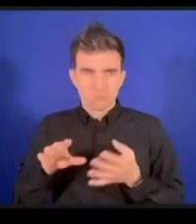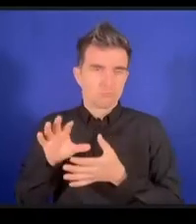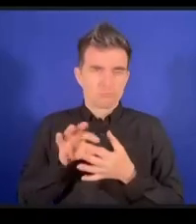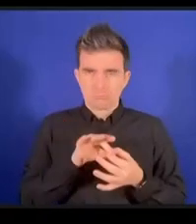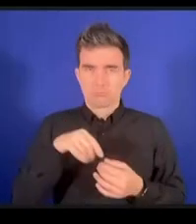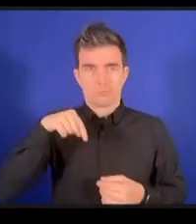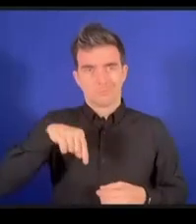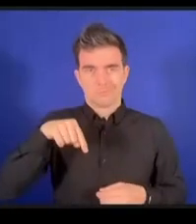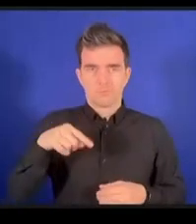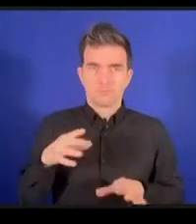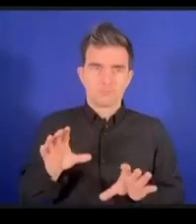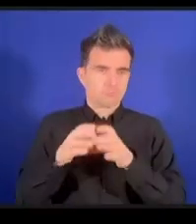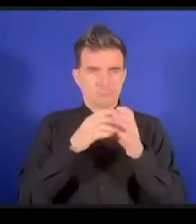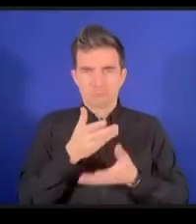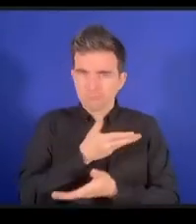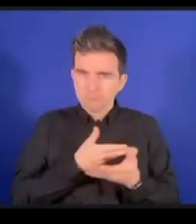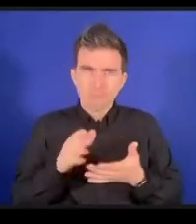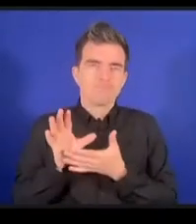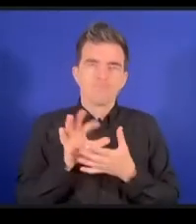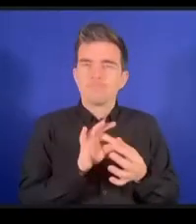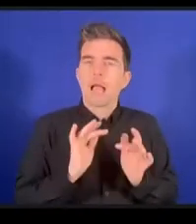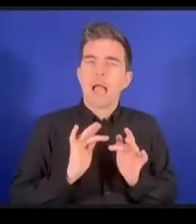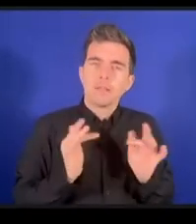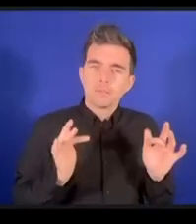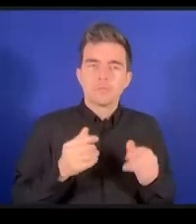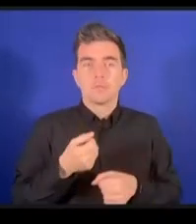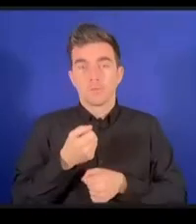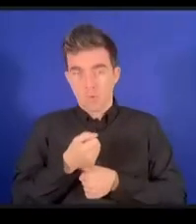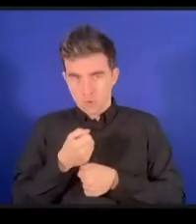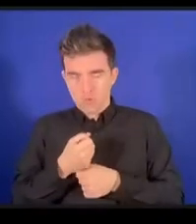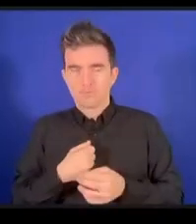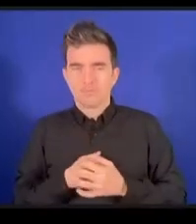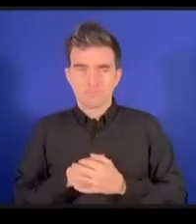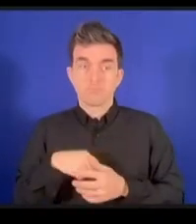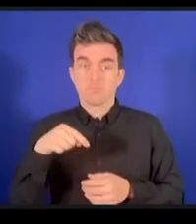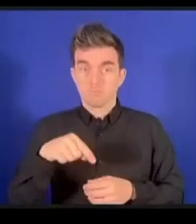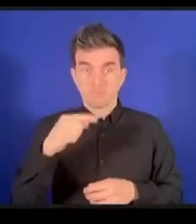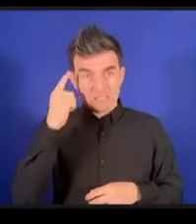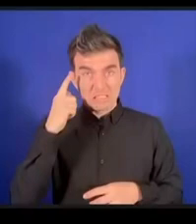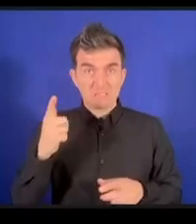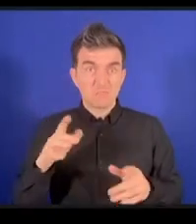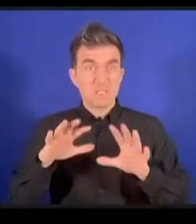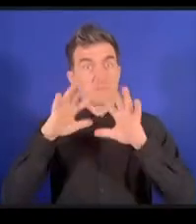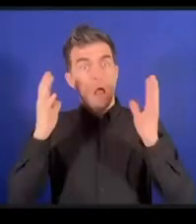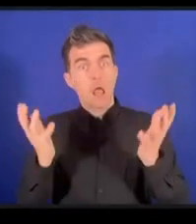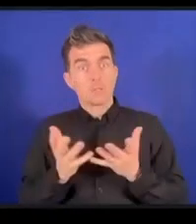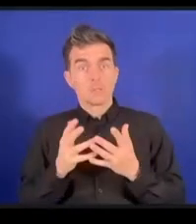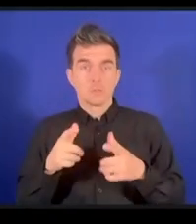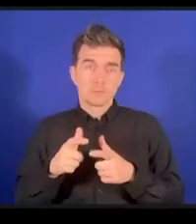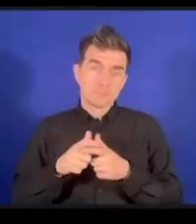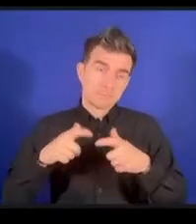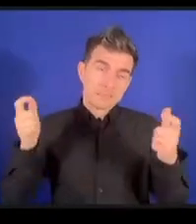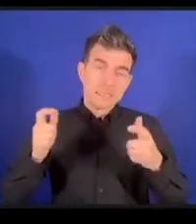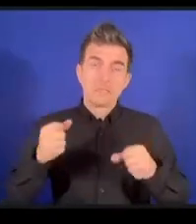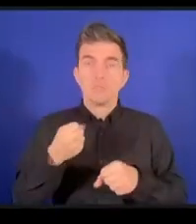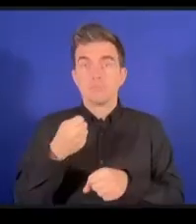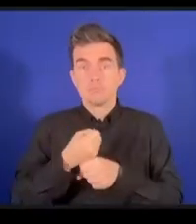調査をしてきましたおそらく世界で最も膨大な雇用の創出